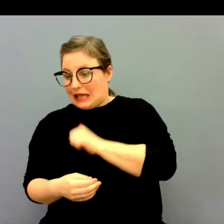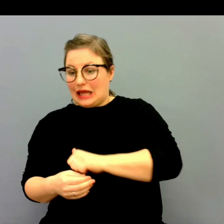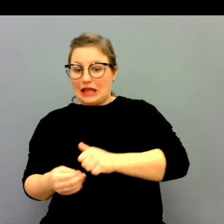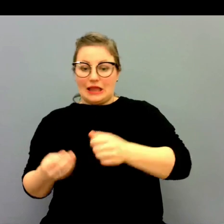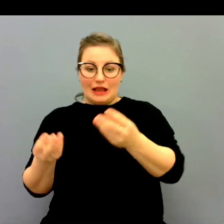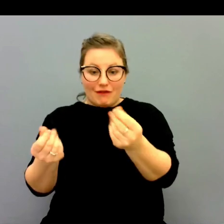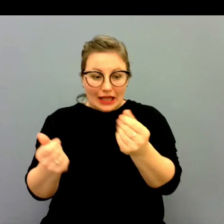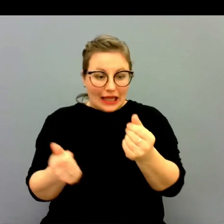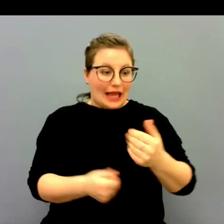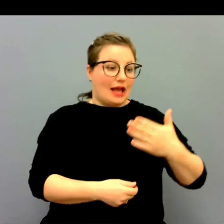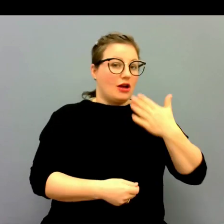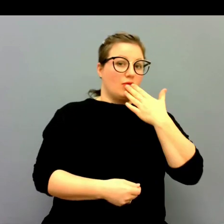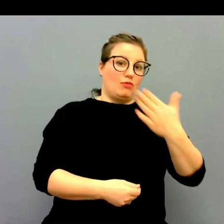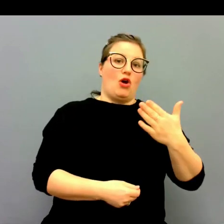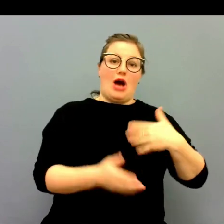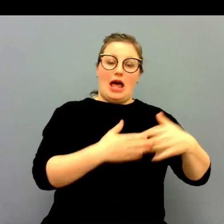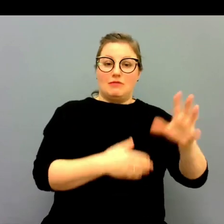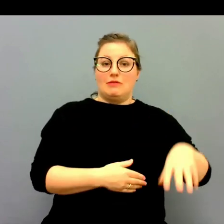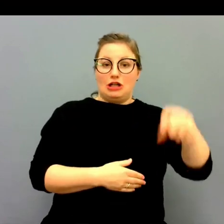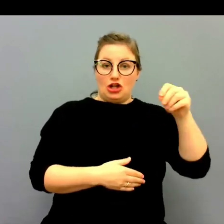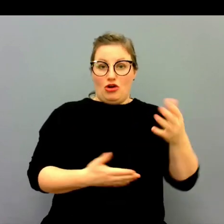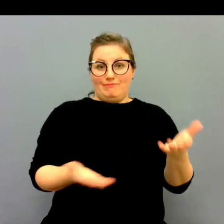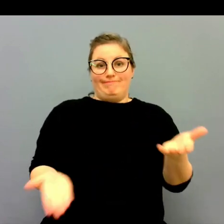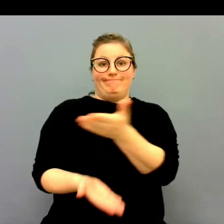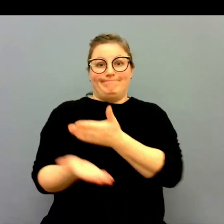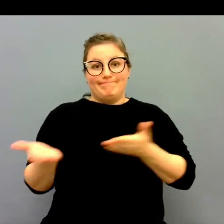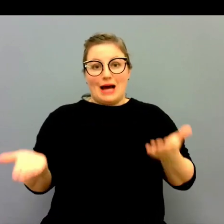men också en god arbetsmiljö.